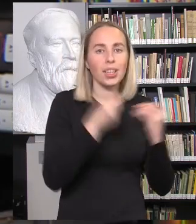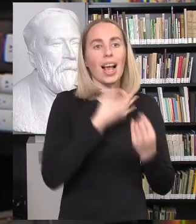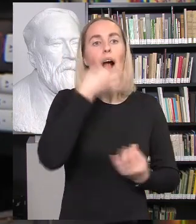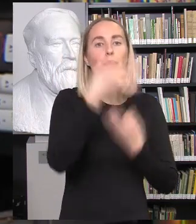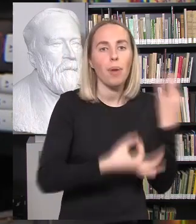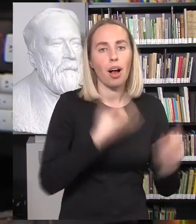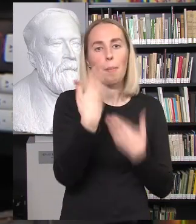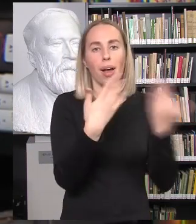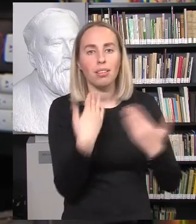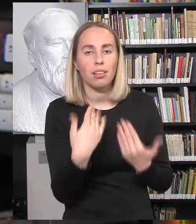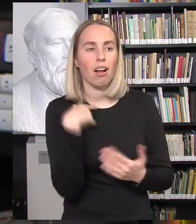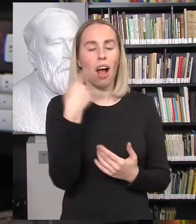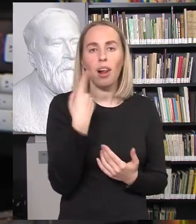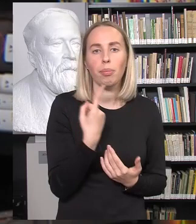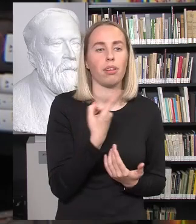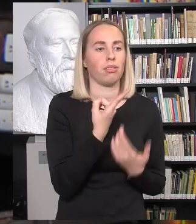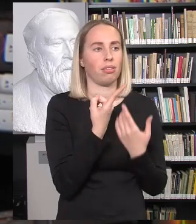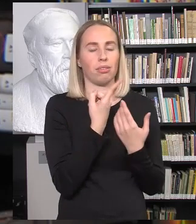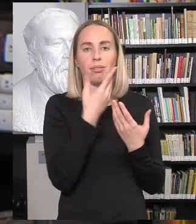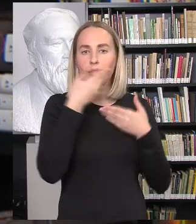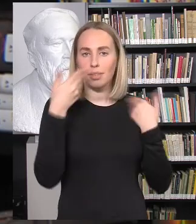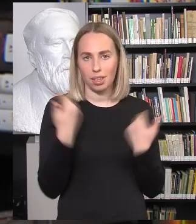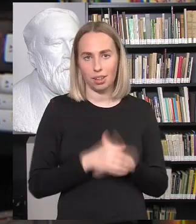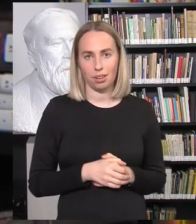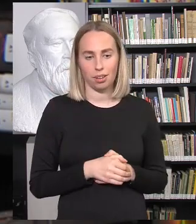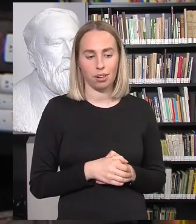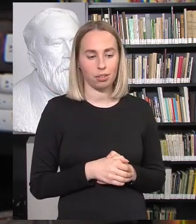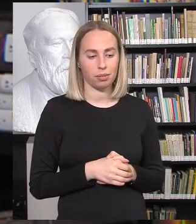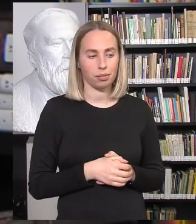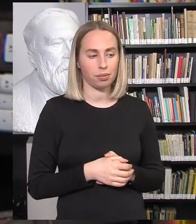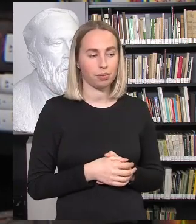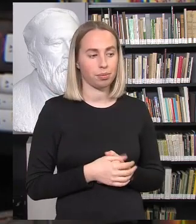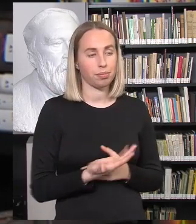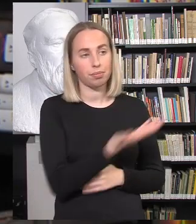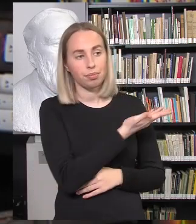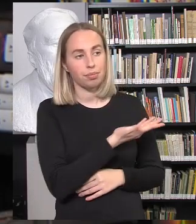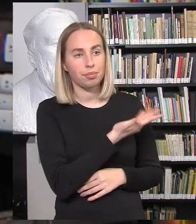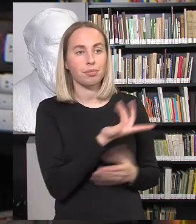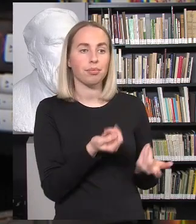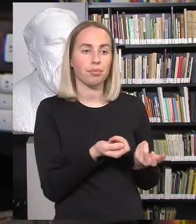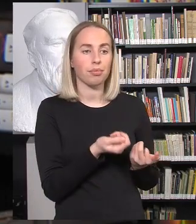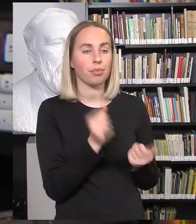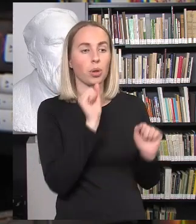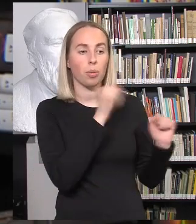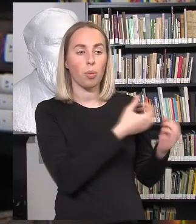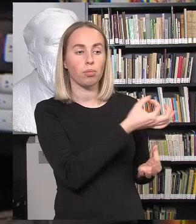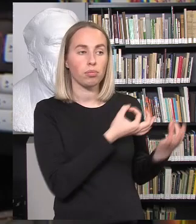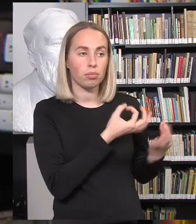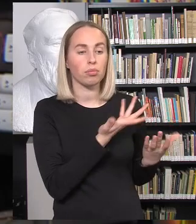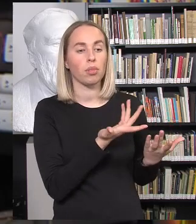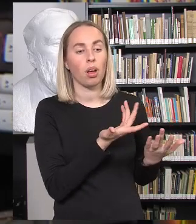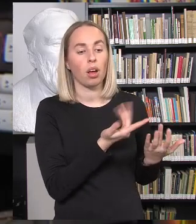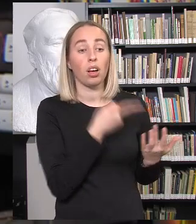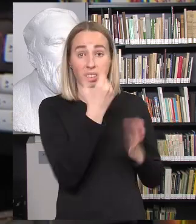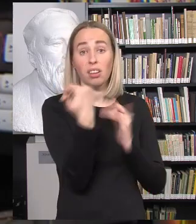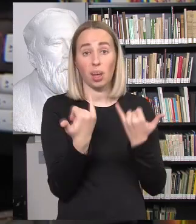tai. Tai vat, klausimas, gal bet kuria iš prielegenčių, kuri manytų, ar čia pakanka tos tokios